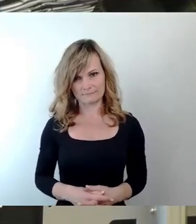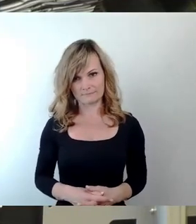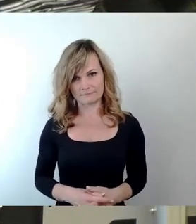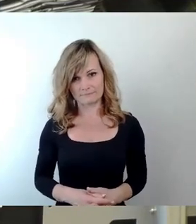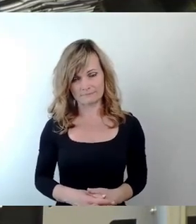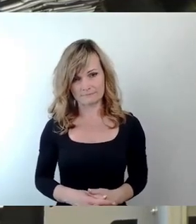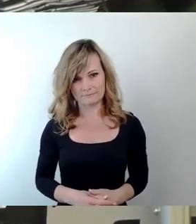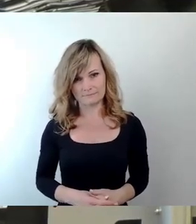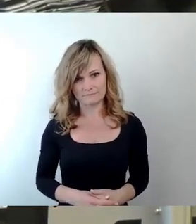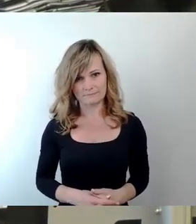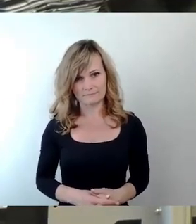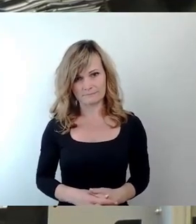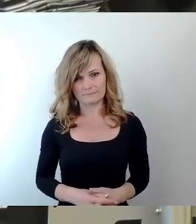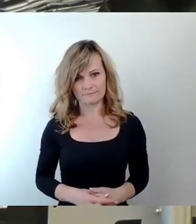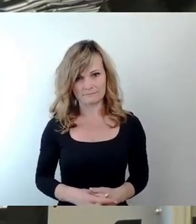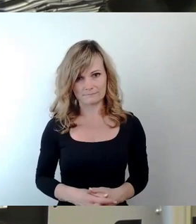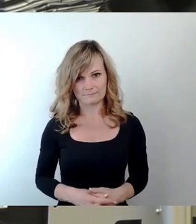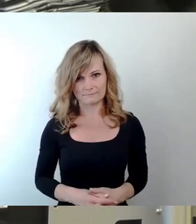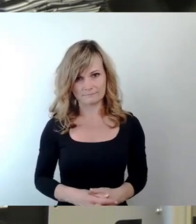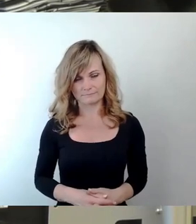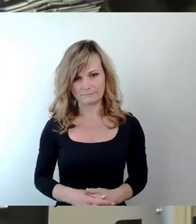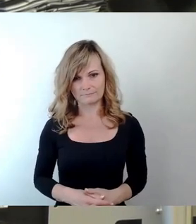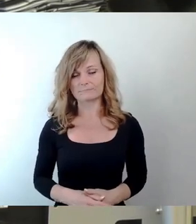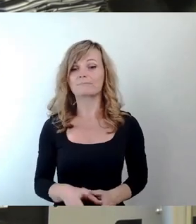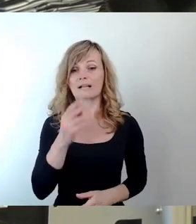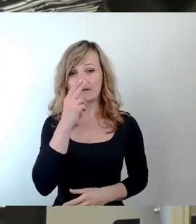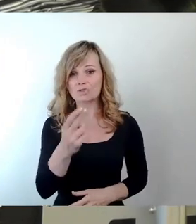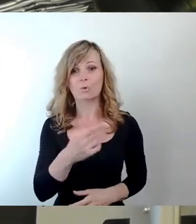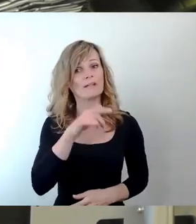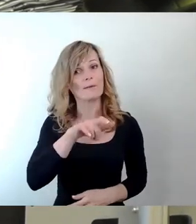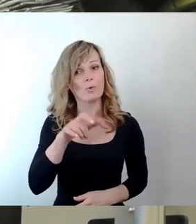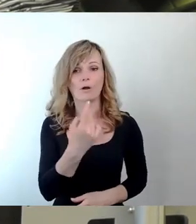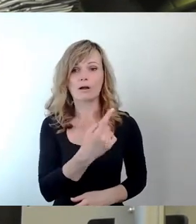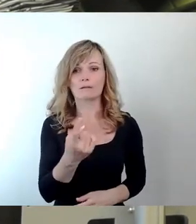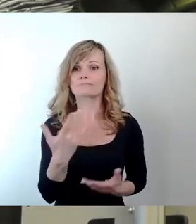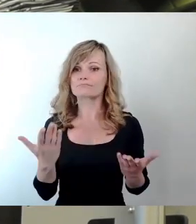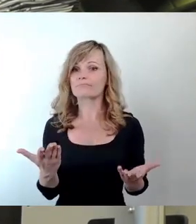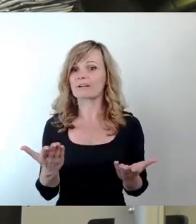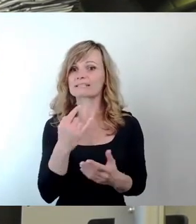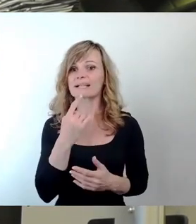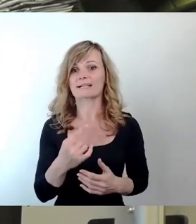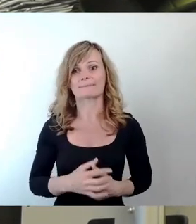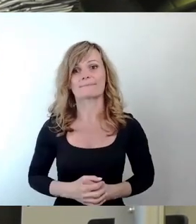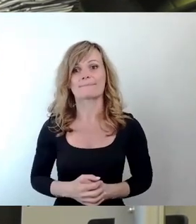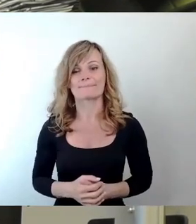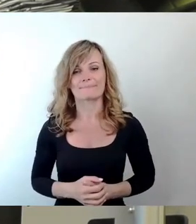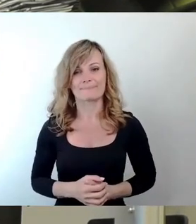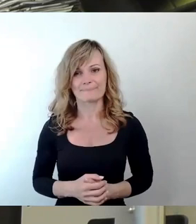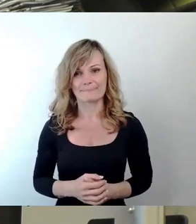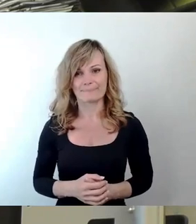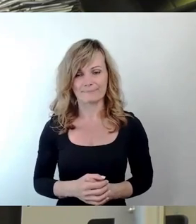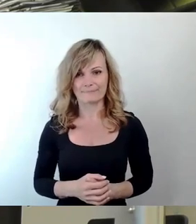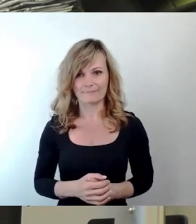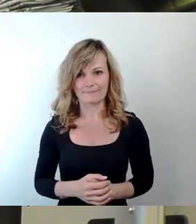Schauen wir mal auf das, was die Bürgerinnen und Bürger sagen. In einem gewissen Abstand macht der größte Verein in